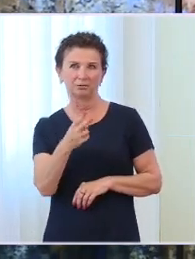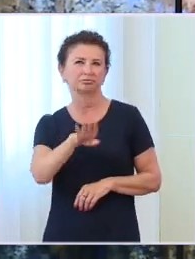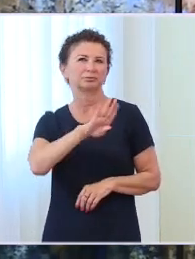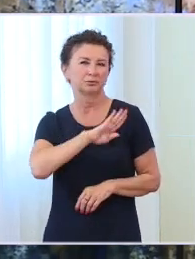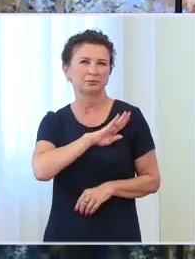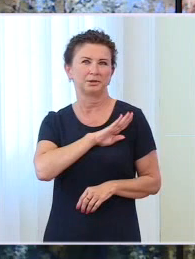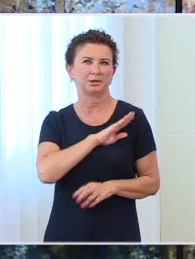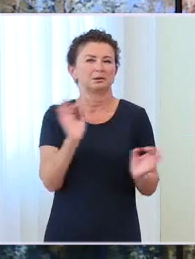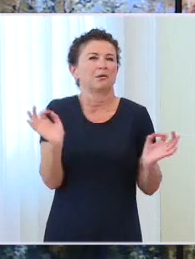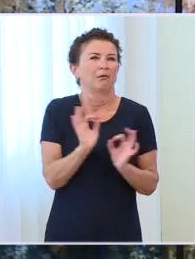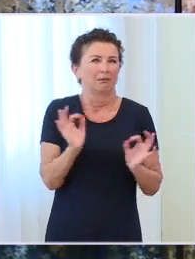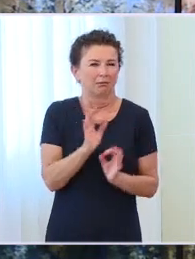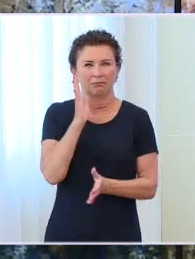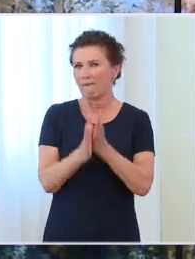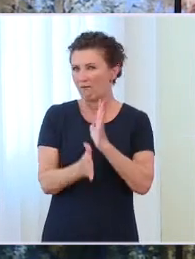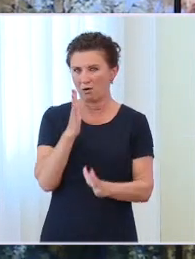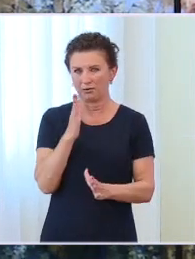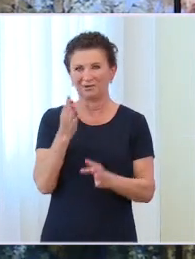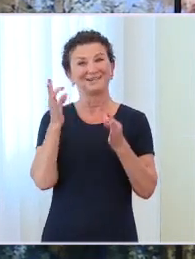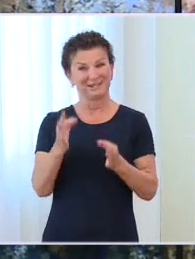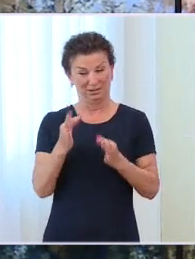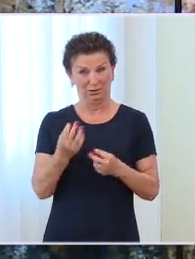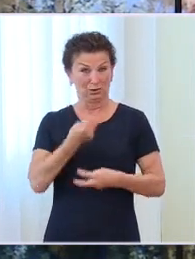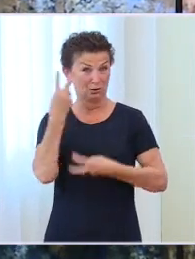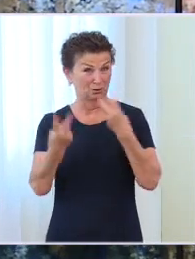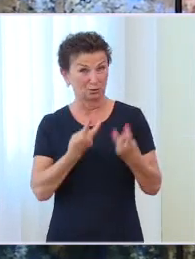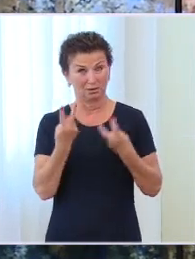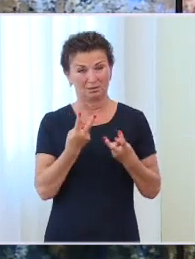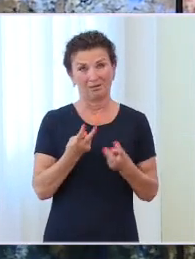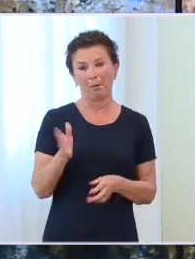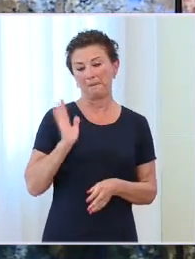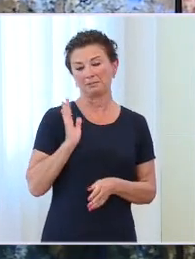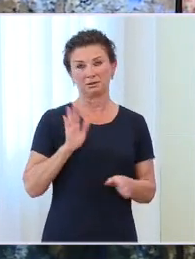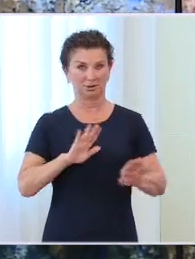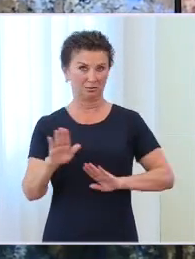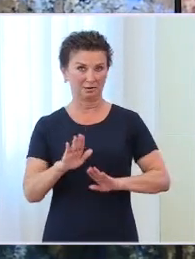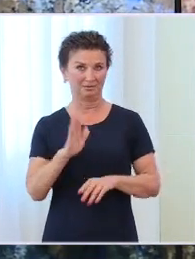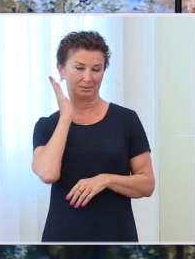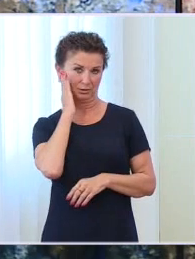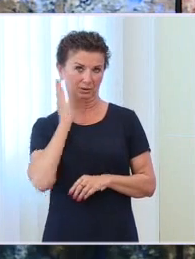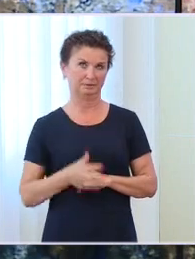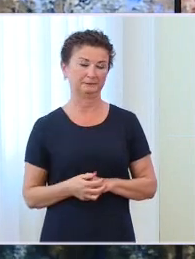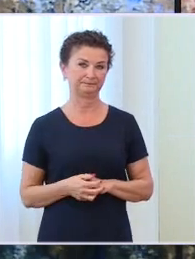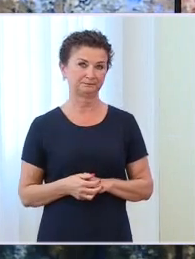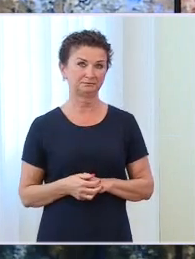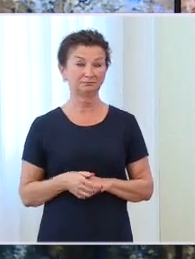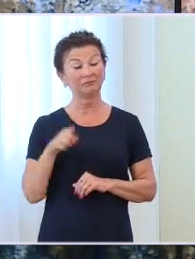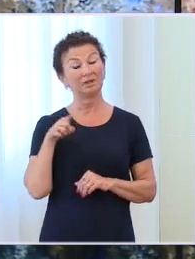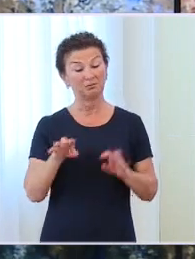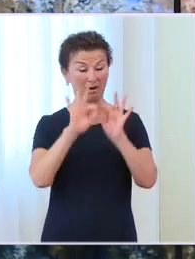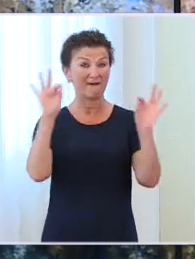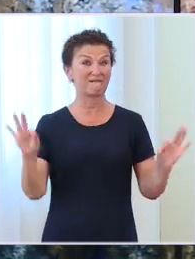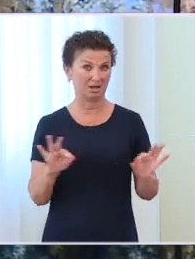wojenną pożogę. I oni dzisiaj szukają bezpiecznego miejsca dla siebie. Więc my w ramach tej Solidarności Europejskiej